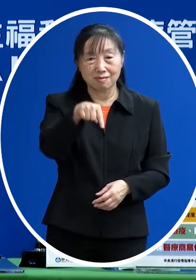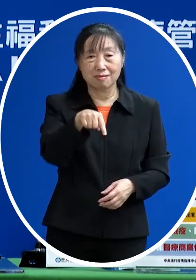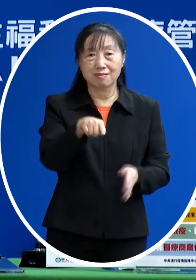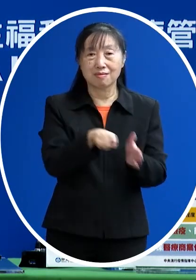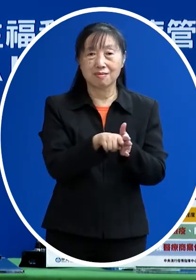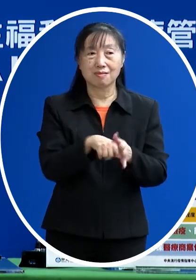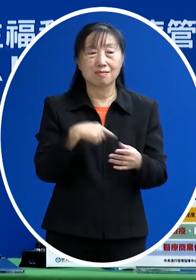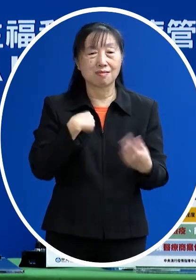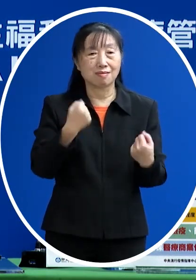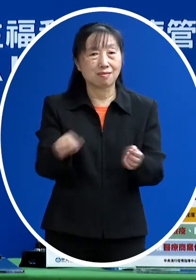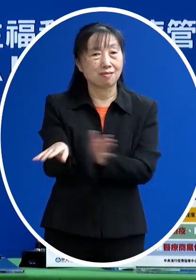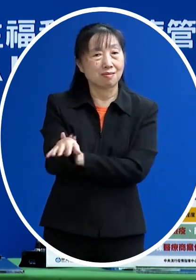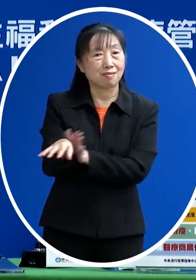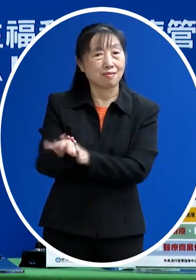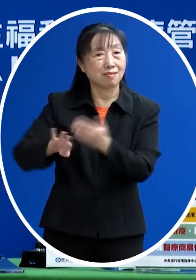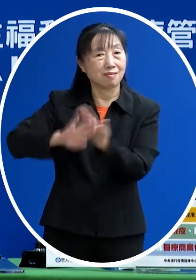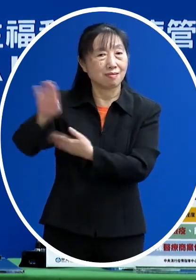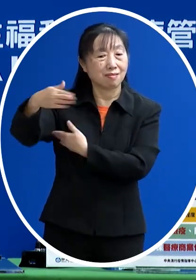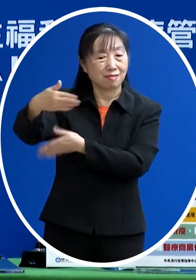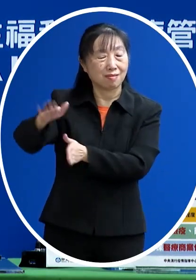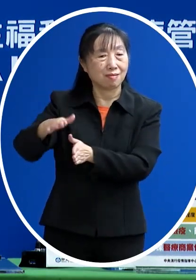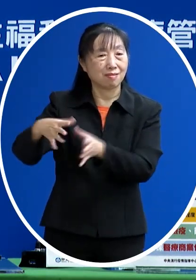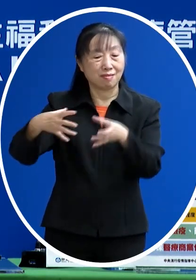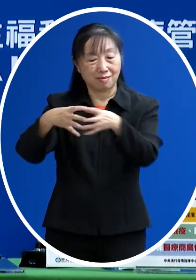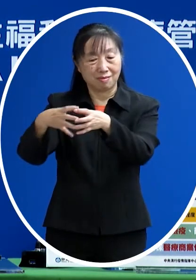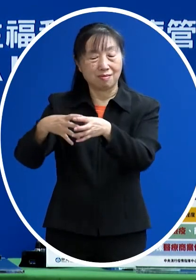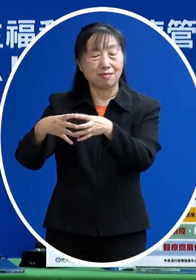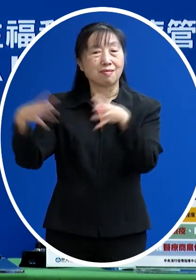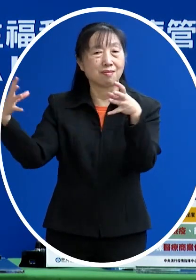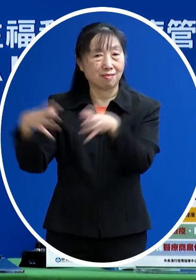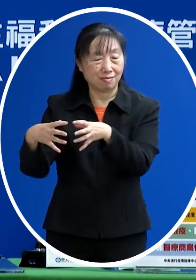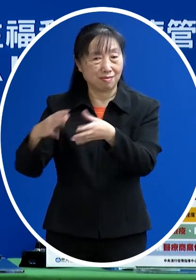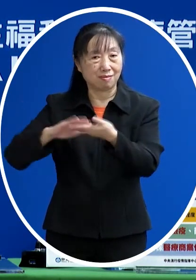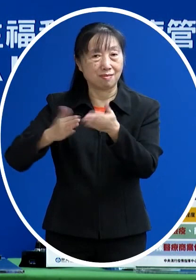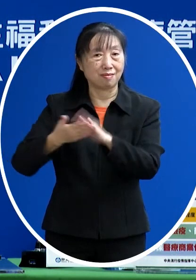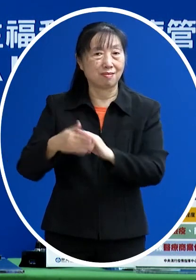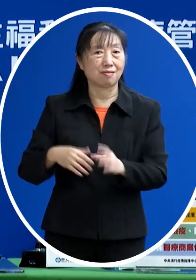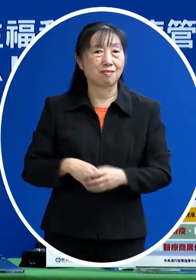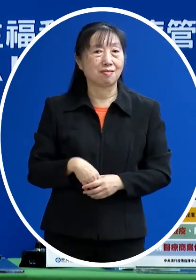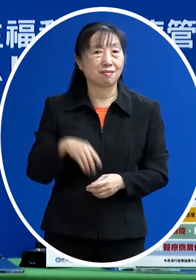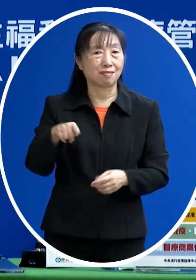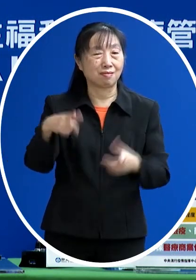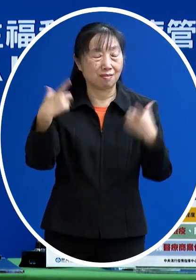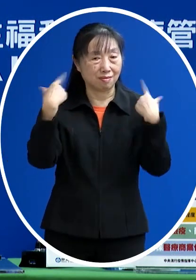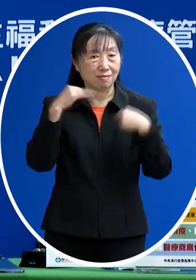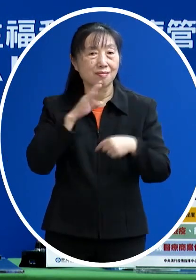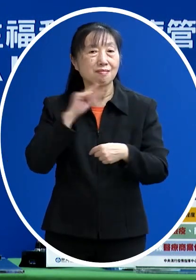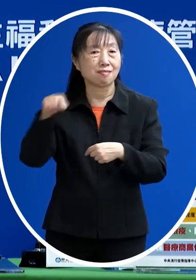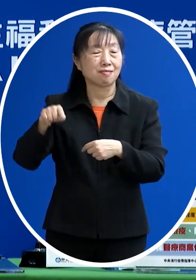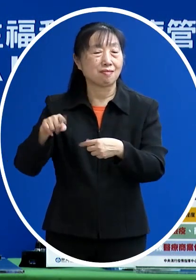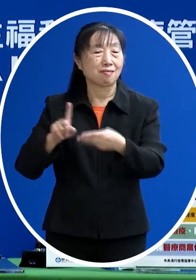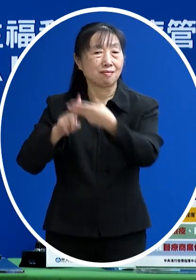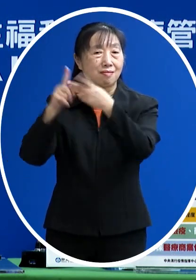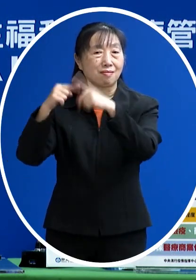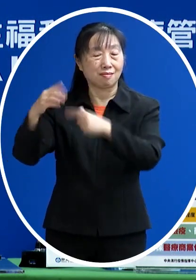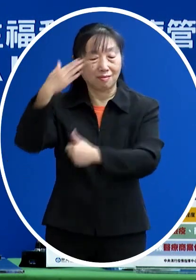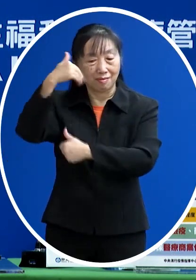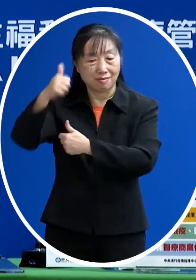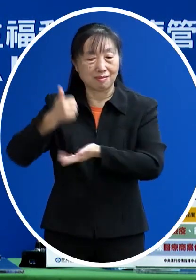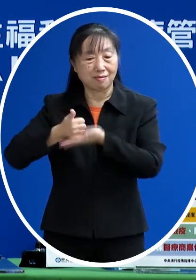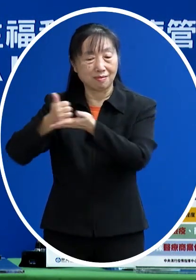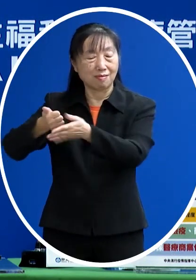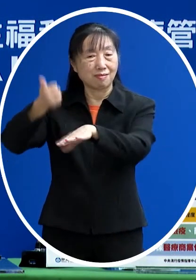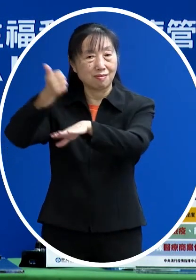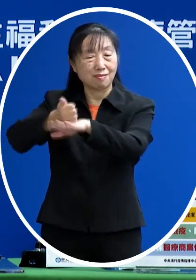我在旁邊另外一間有一個團體的聚會那本來那個作動的主人反正要邀我去演